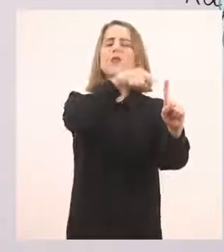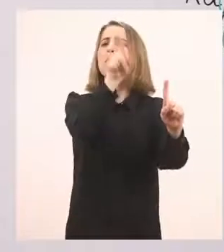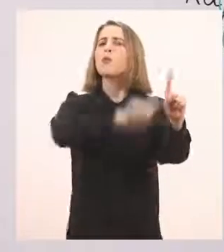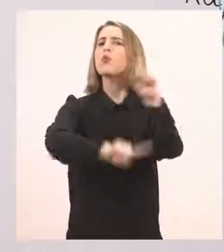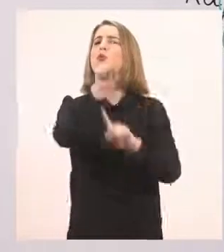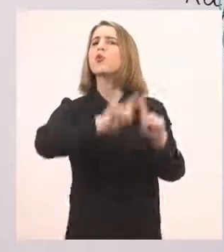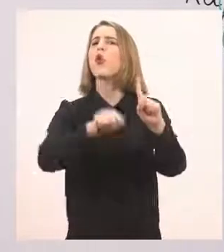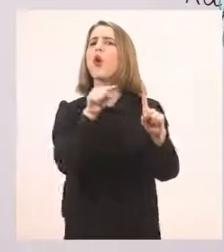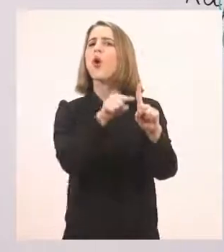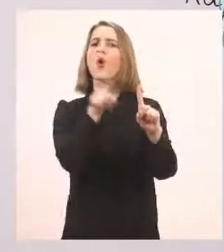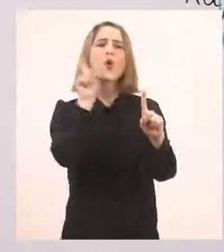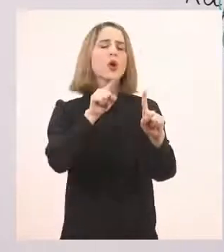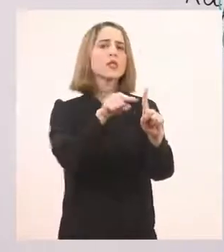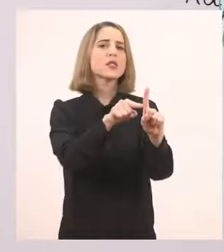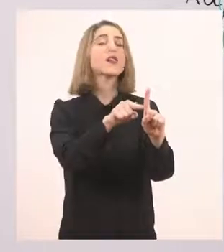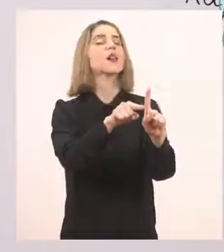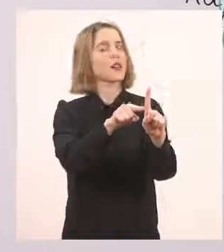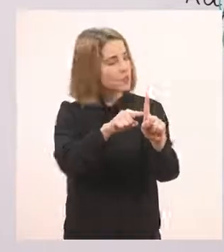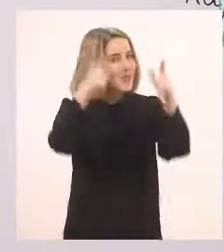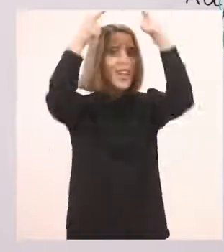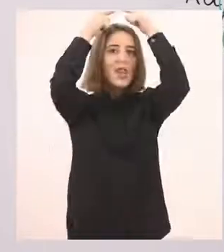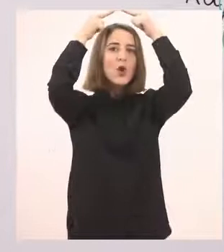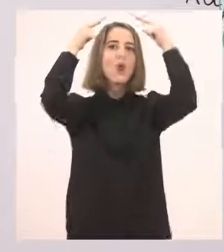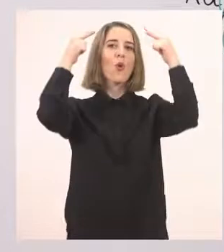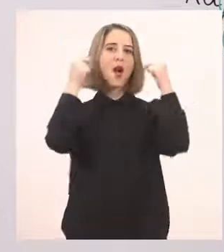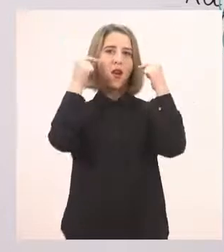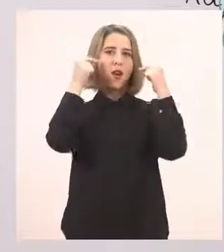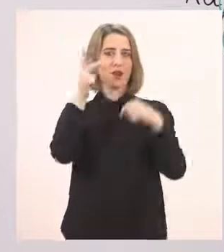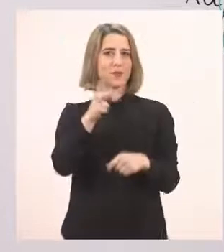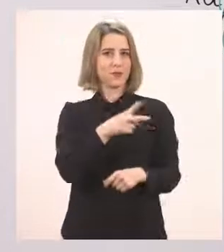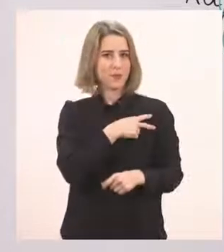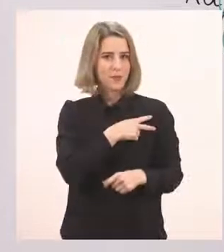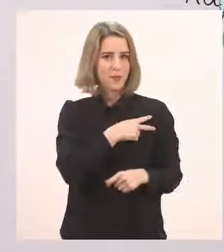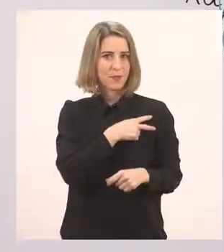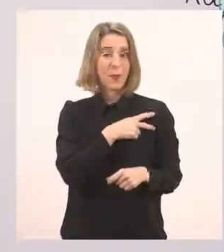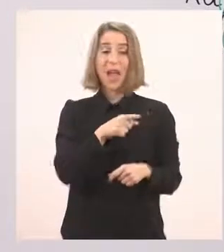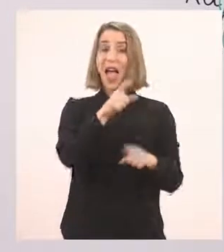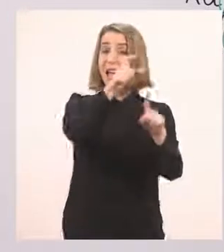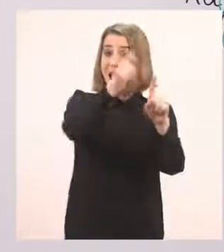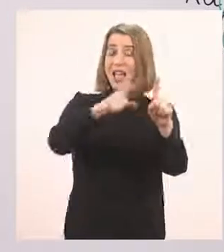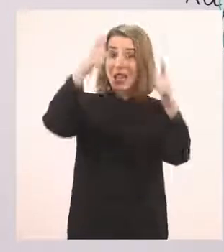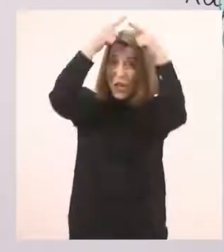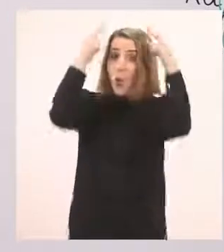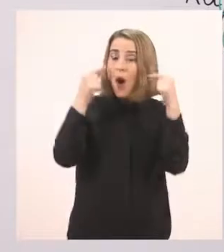κορίτσι? Το κορίτσι είναι η Ιωάννα. Είναι στην τάξη του